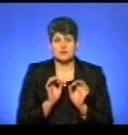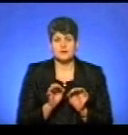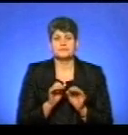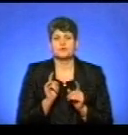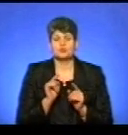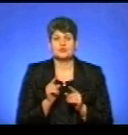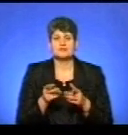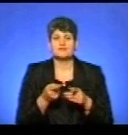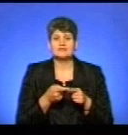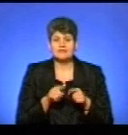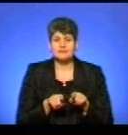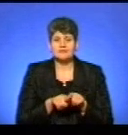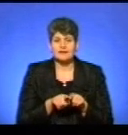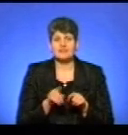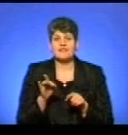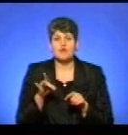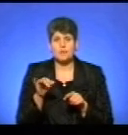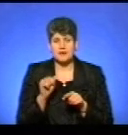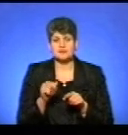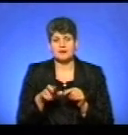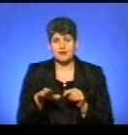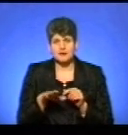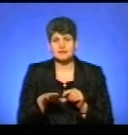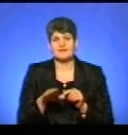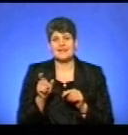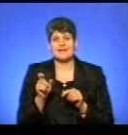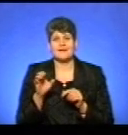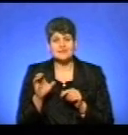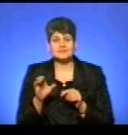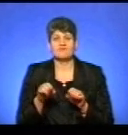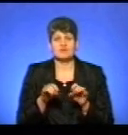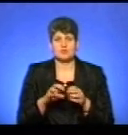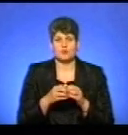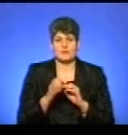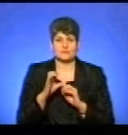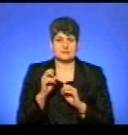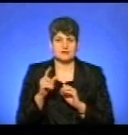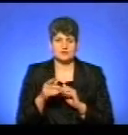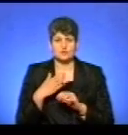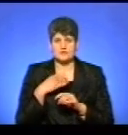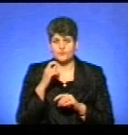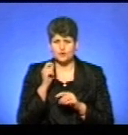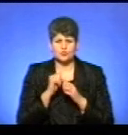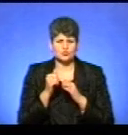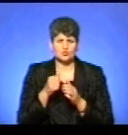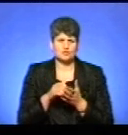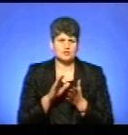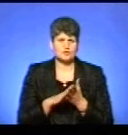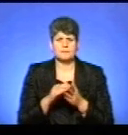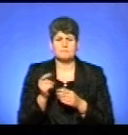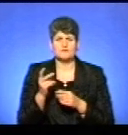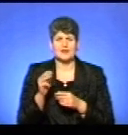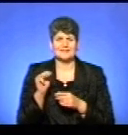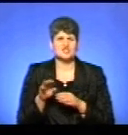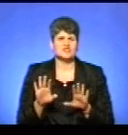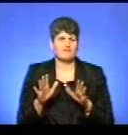саме європейські країни, члени ЄС розв'язали проблему з КАЗом. Якщо, наприклад, в в Україні щороку реєструється близько півтора тисяч